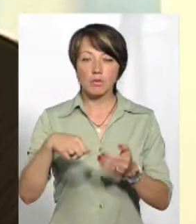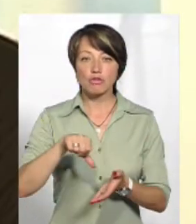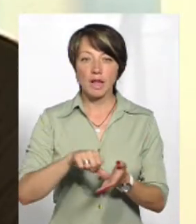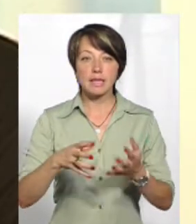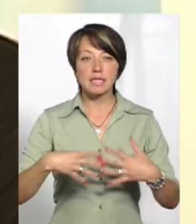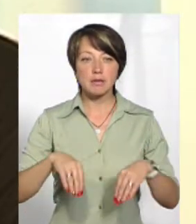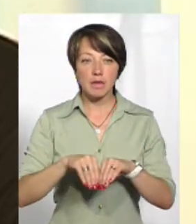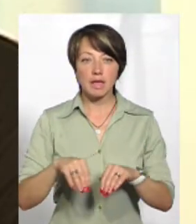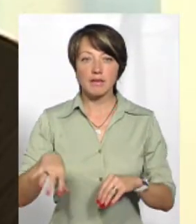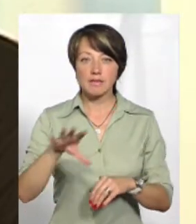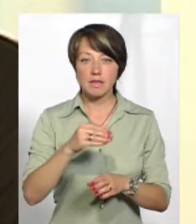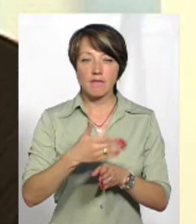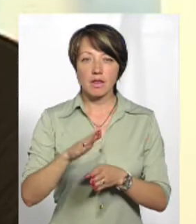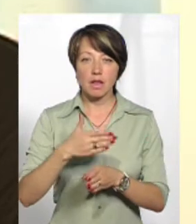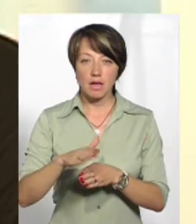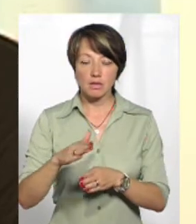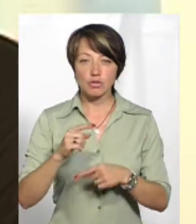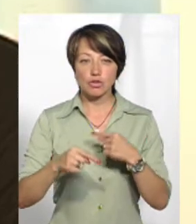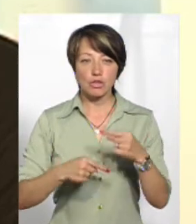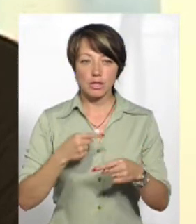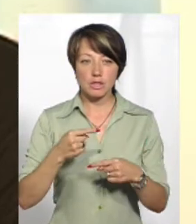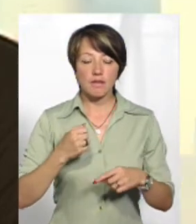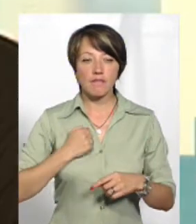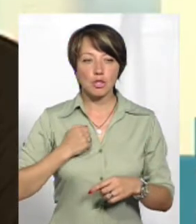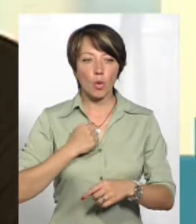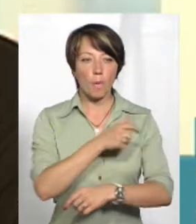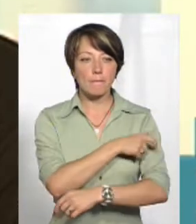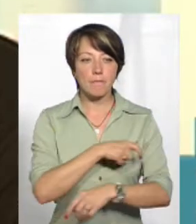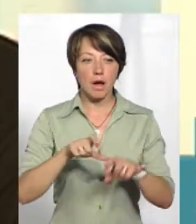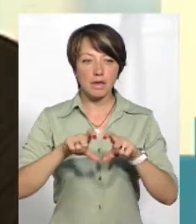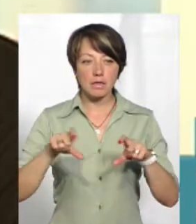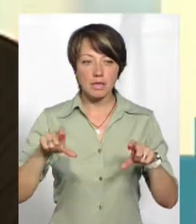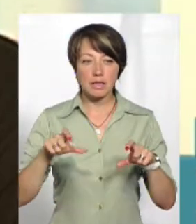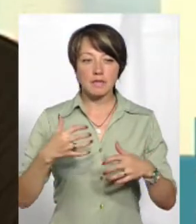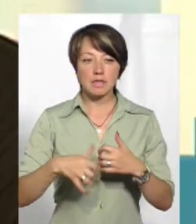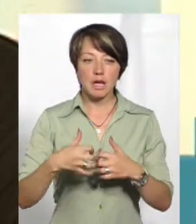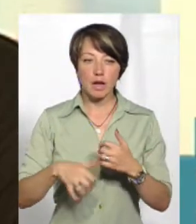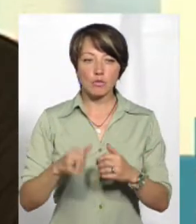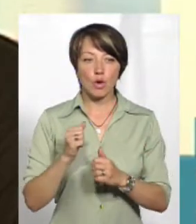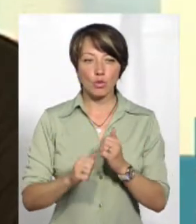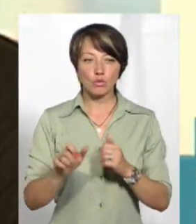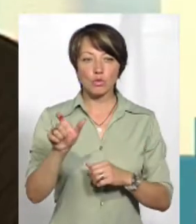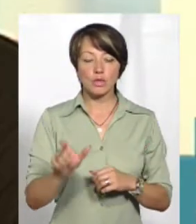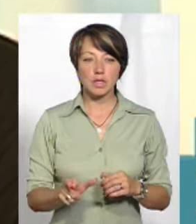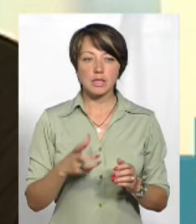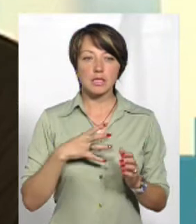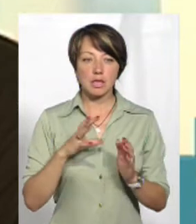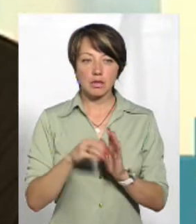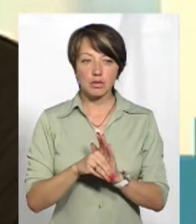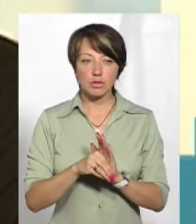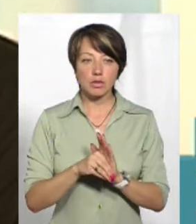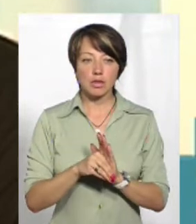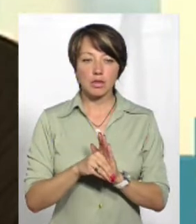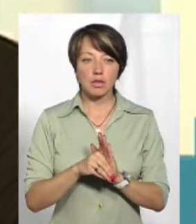І ці видатки здійснювали через військомати. І в середньому за кожну людину, яка загинула, тобто,